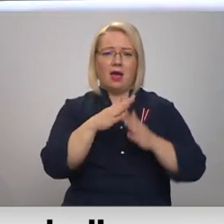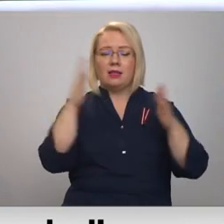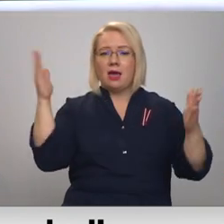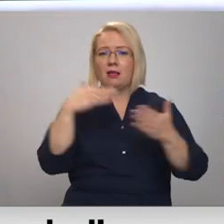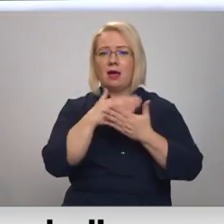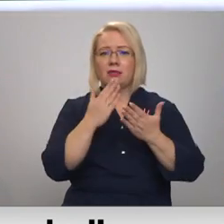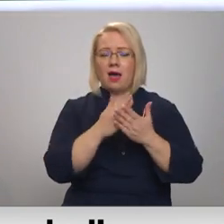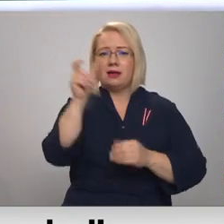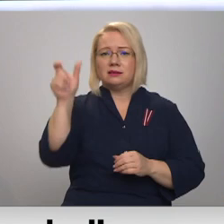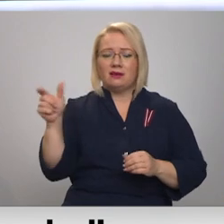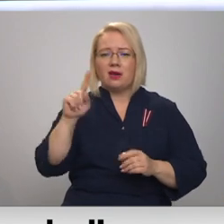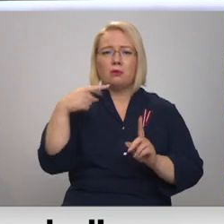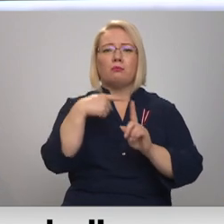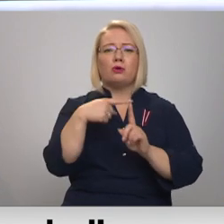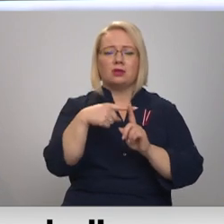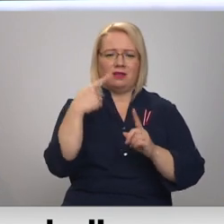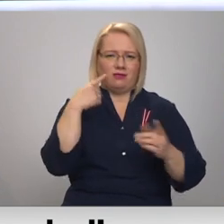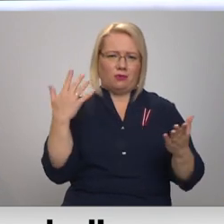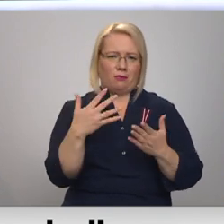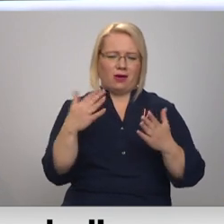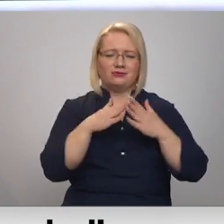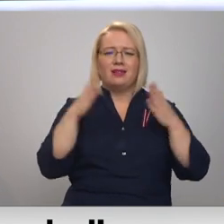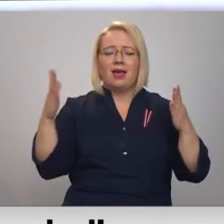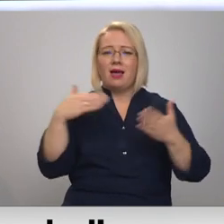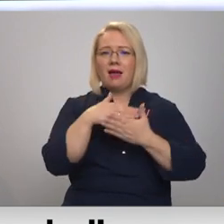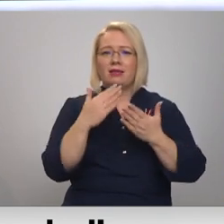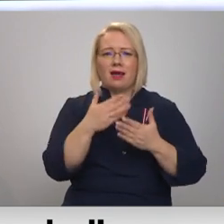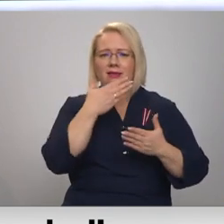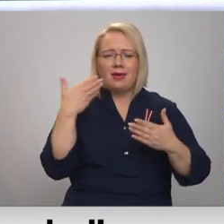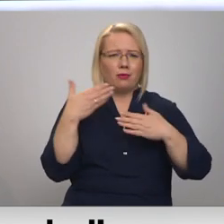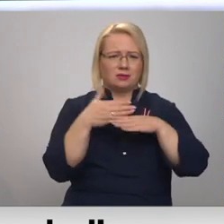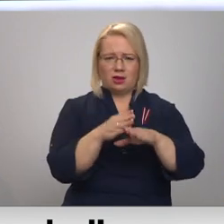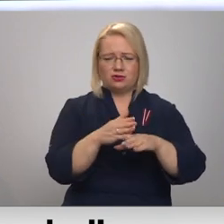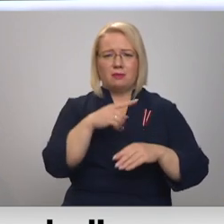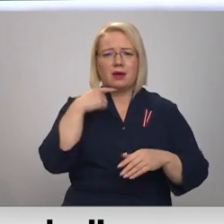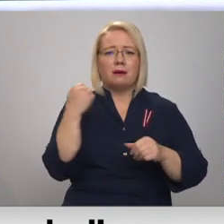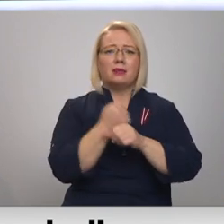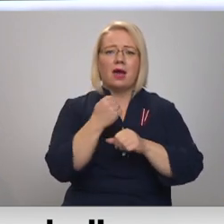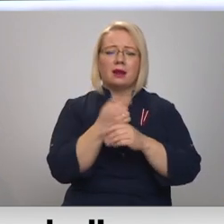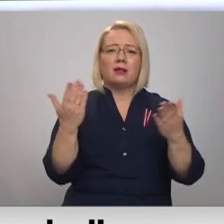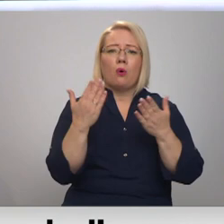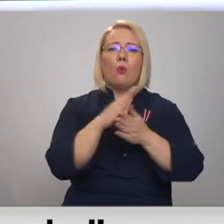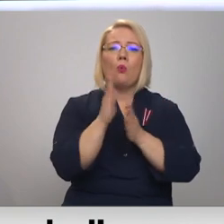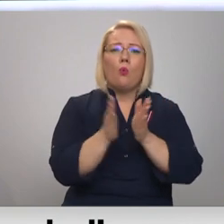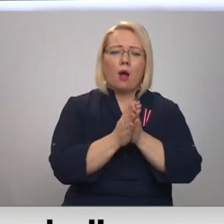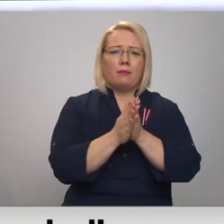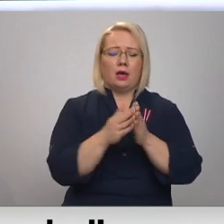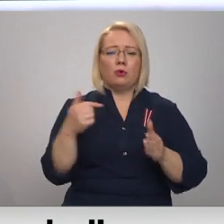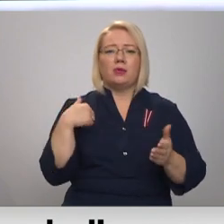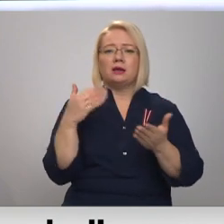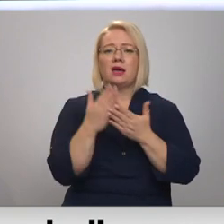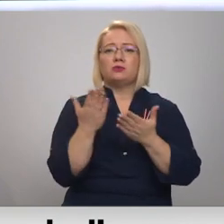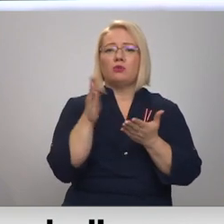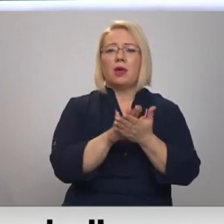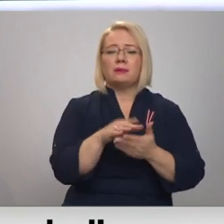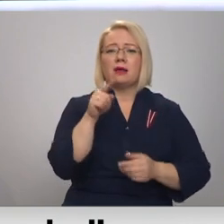cilvēka ir pozitīvi domājuši. Lielākā daļa cilvēka nevis sašķelti, bet grib kaut ko darīt kopīgi. Es esmu iepazinies ar